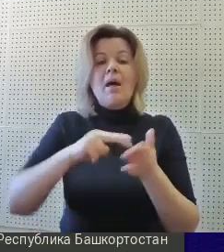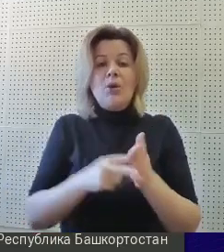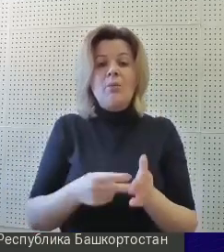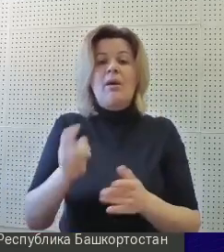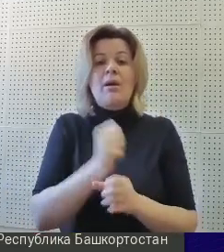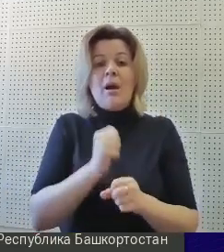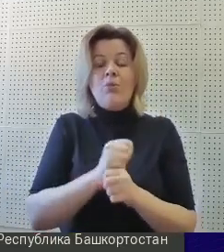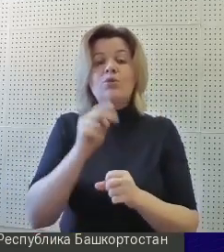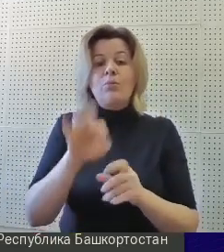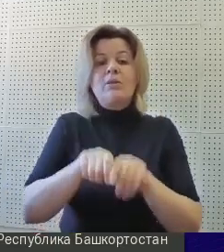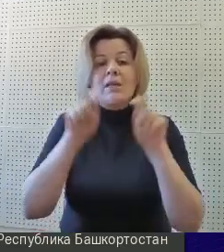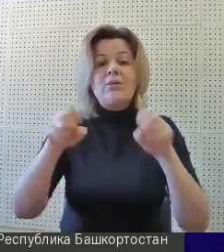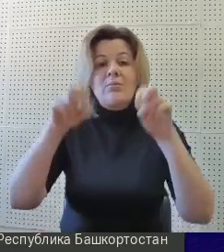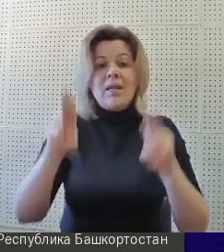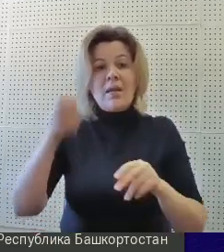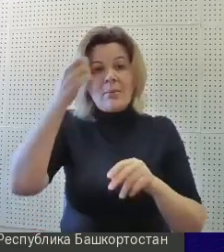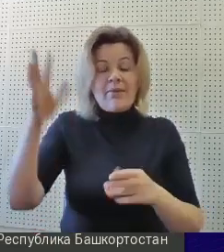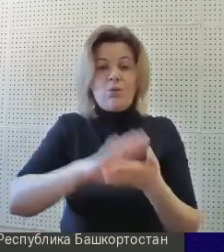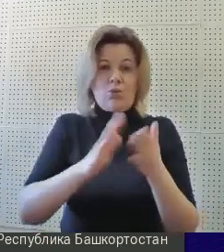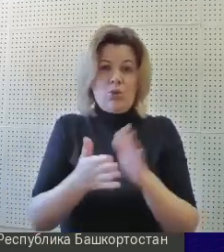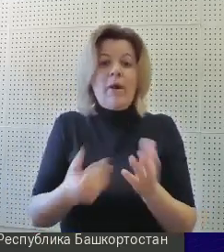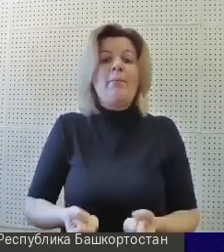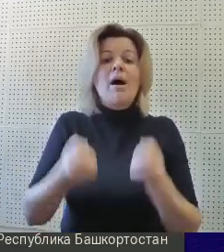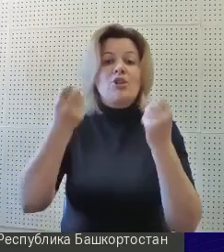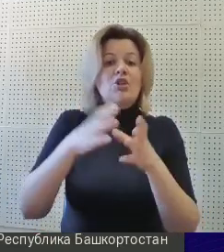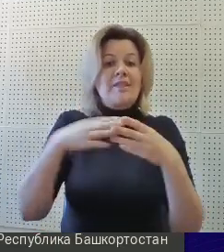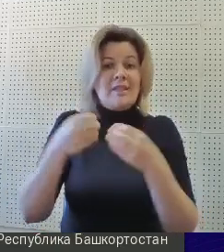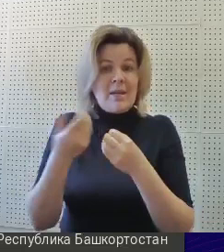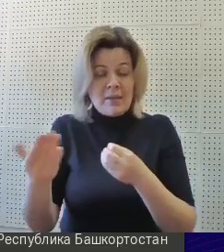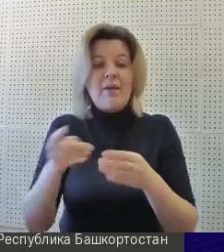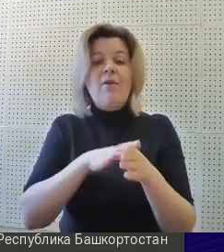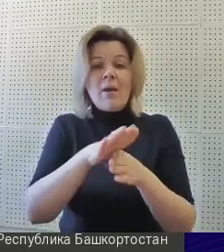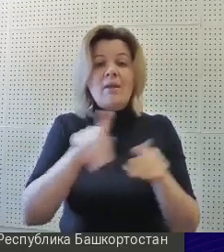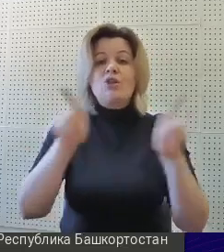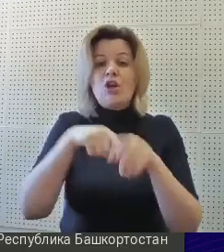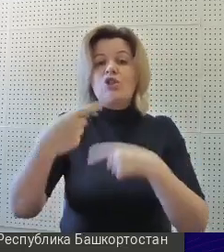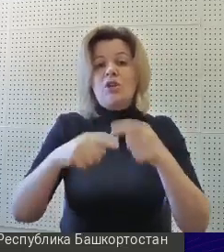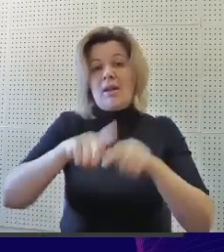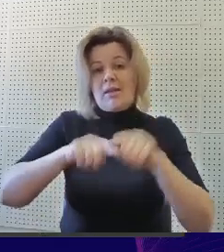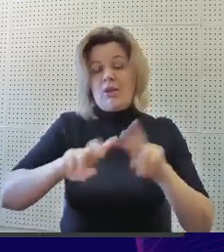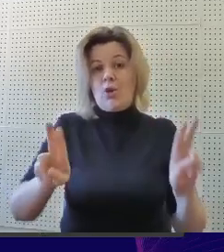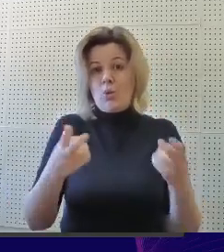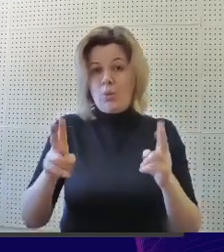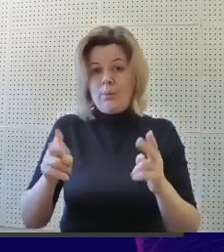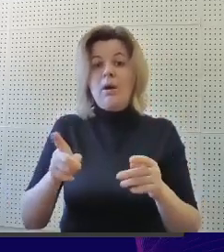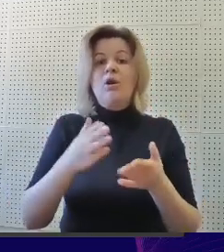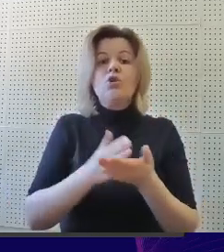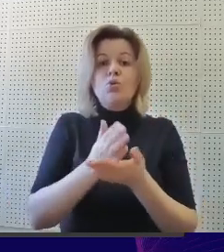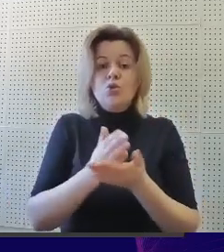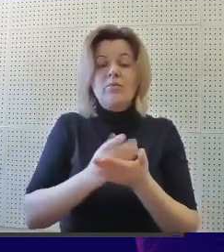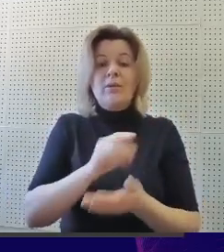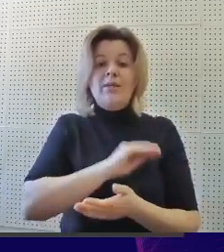по созданию специальных образовательных условий. Поддержка семьи осуществляется также через родительский клуб, службу